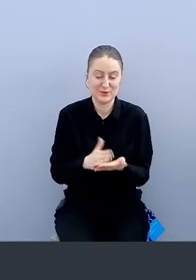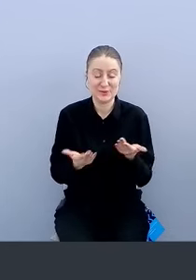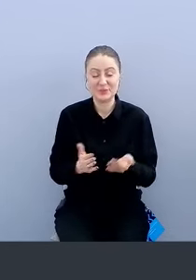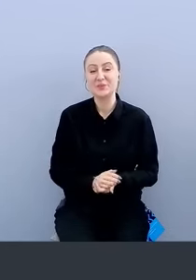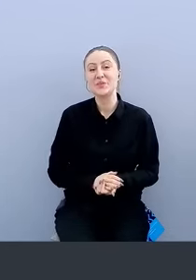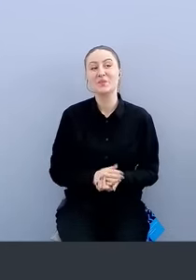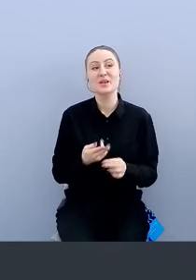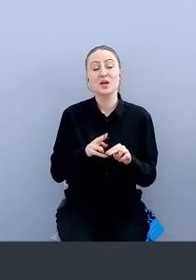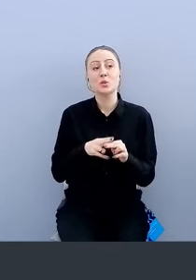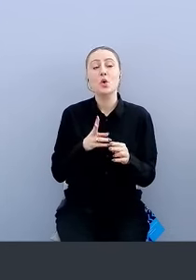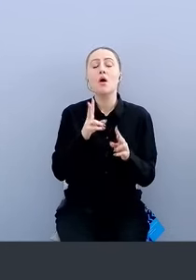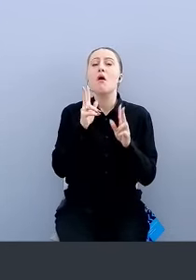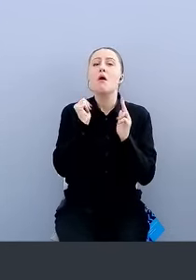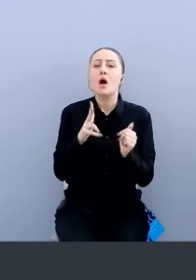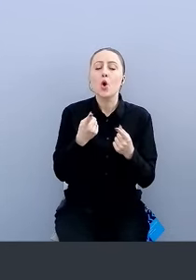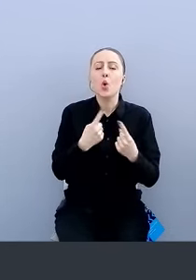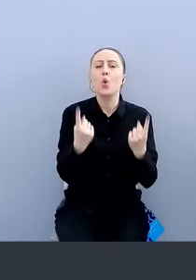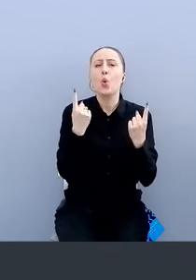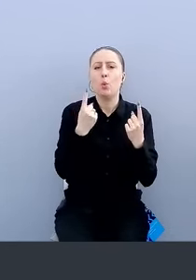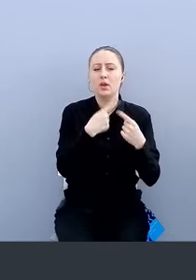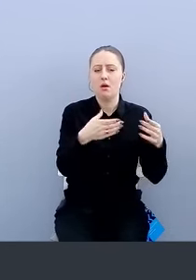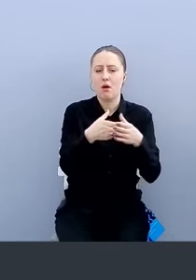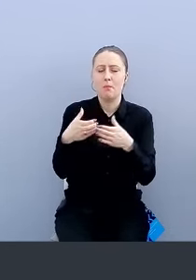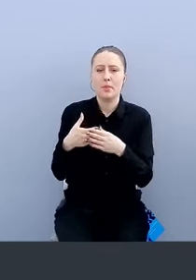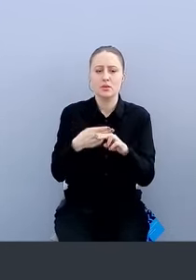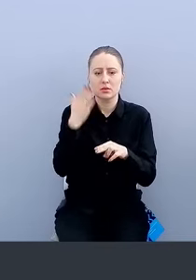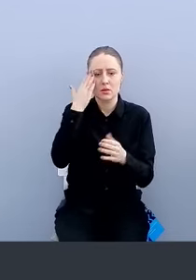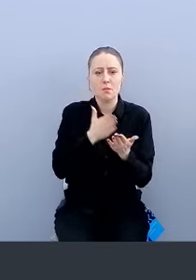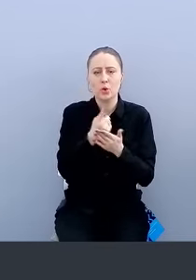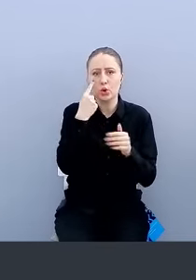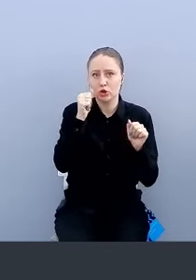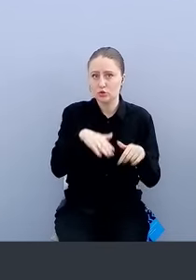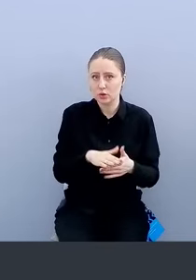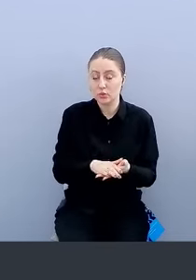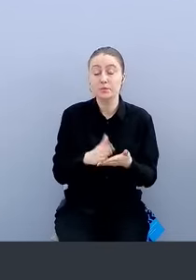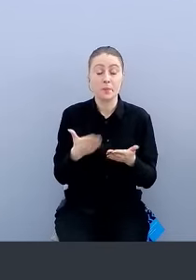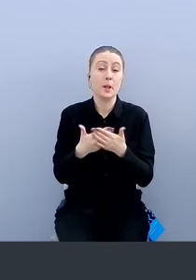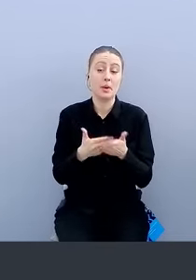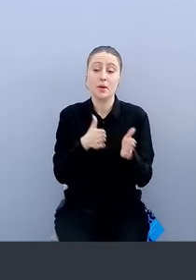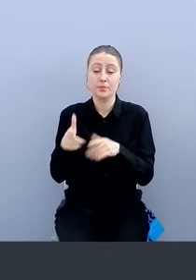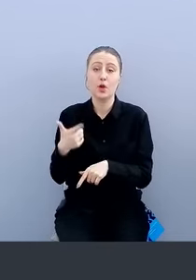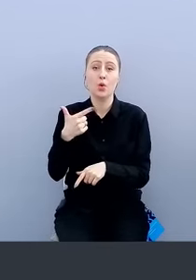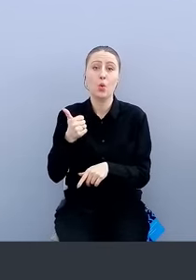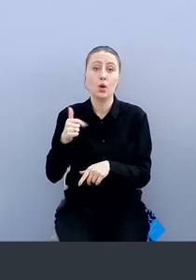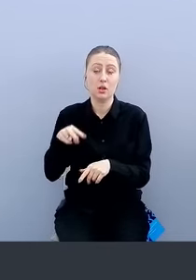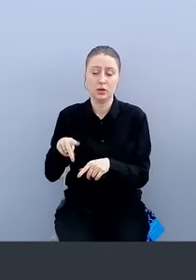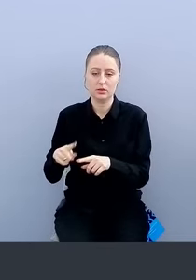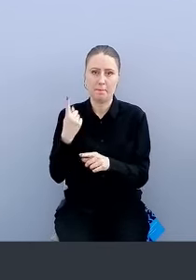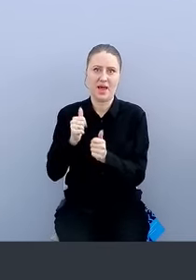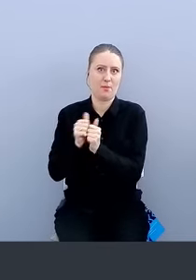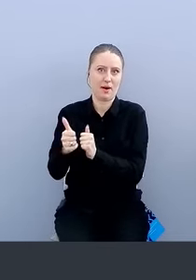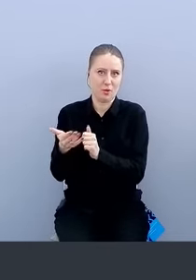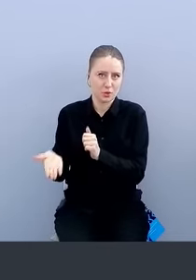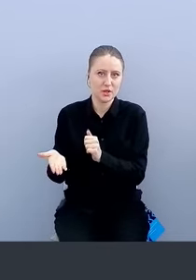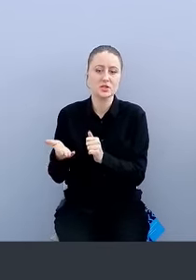Как крупные компании реализуют этот подход? Ну Google в своем роде первопроходец,